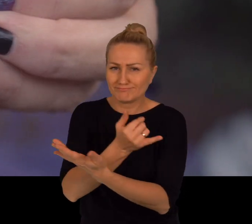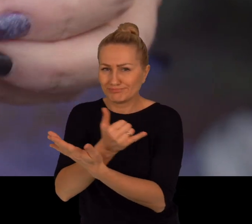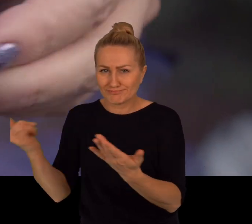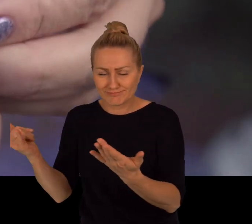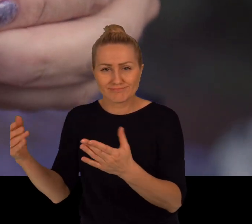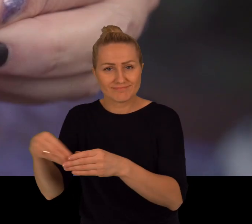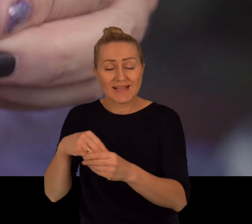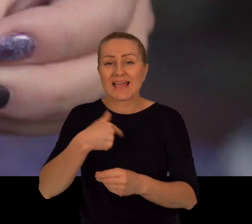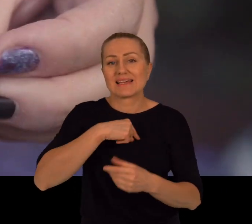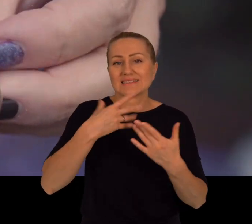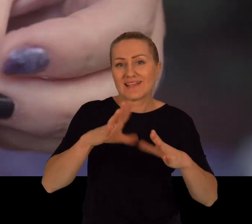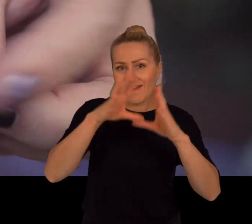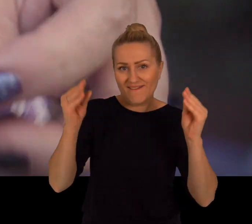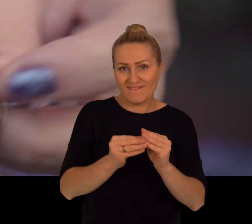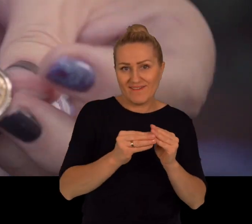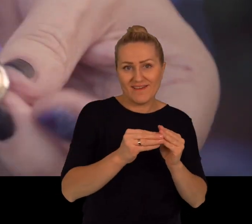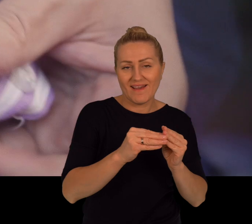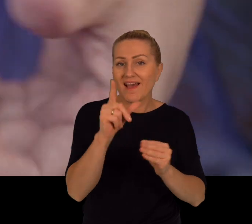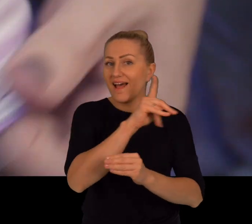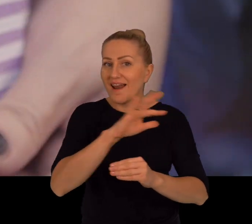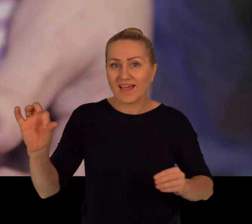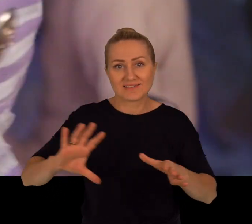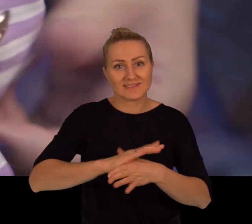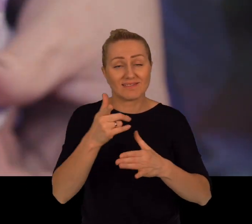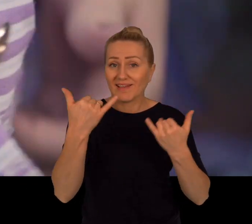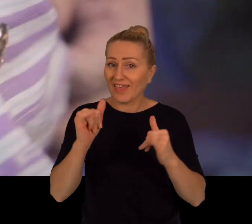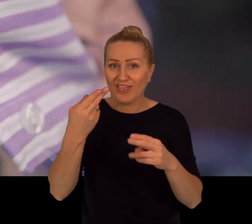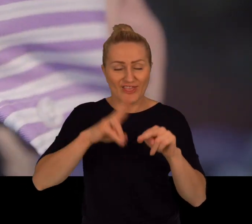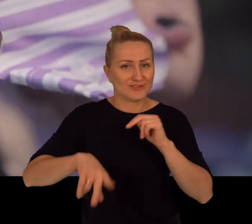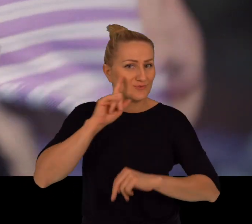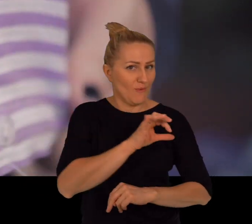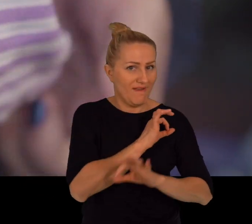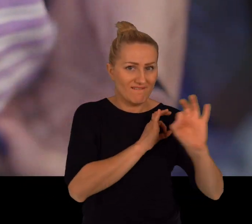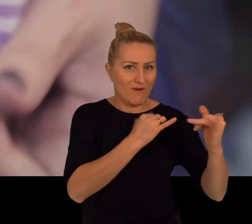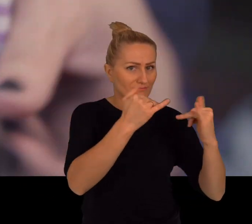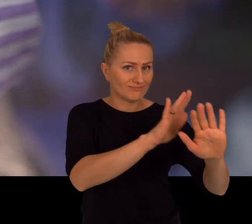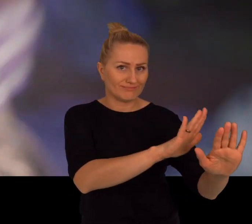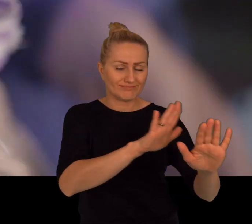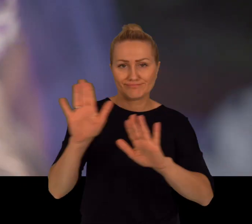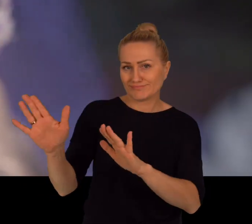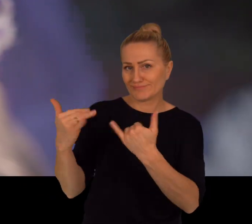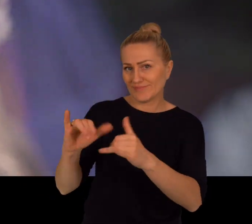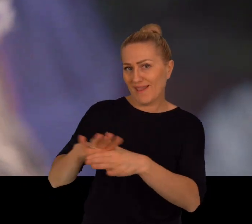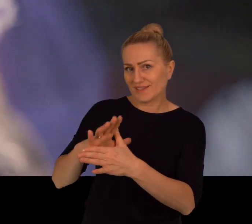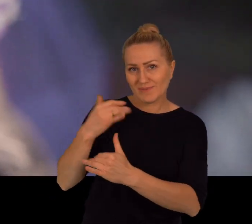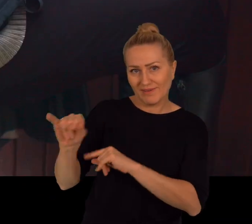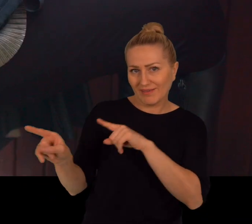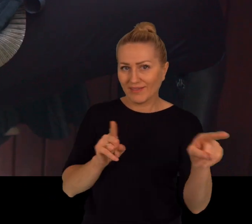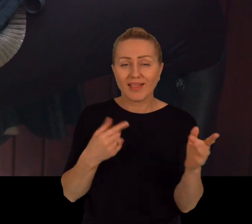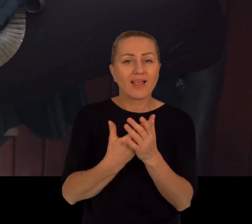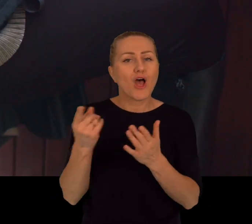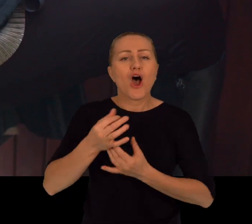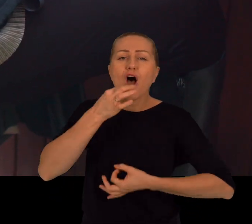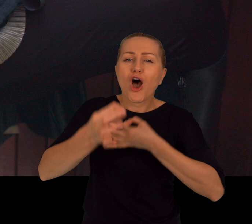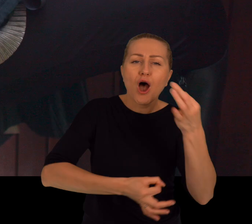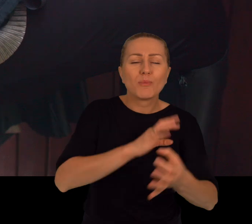No a my bardzo chcemy zapisywać less story, która się różni od gay story na przykład. Różni się,